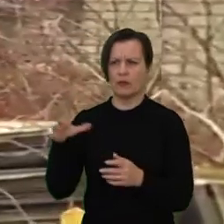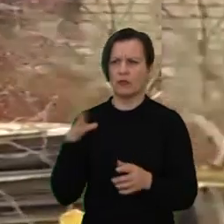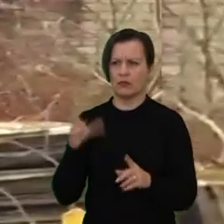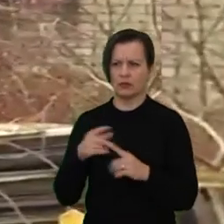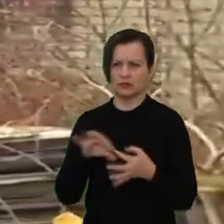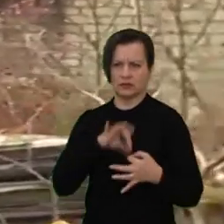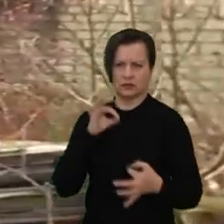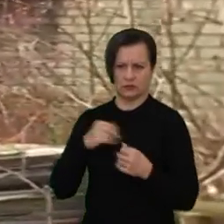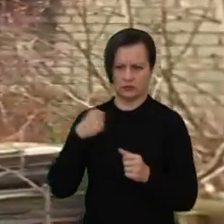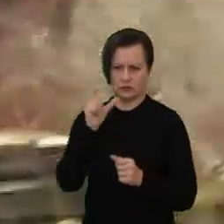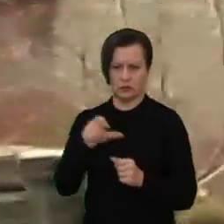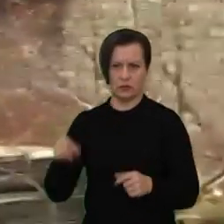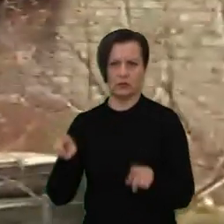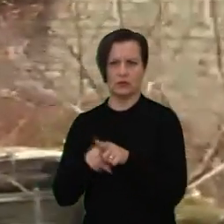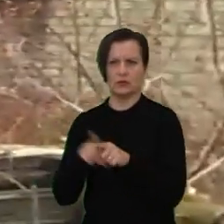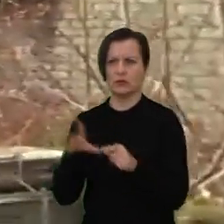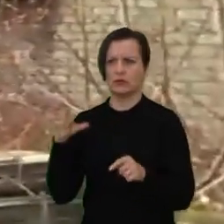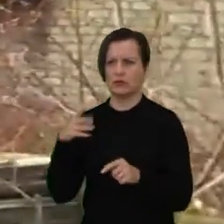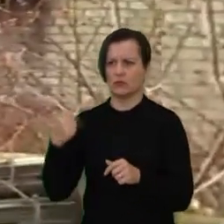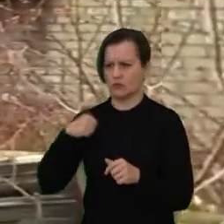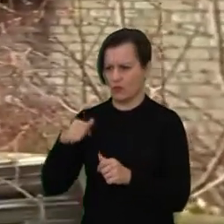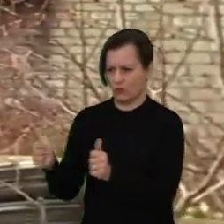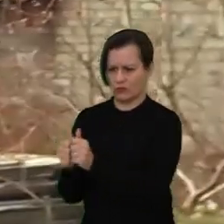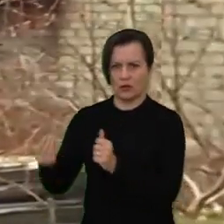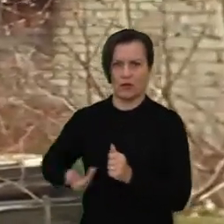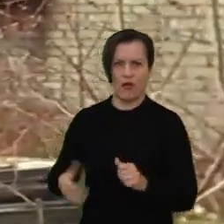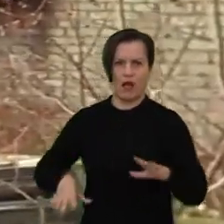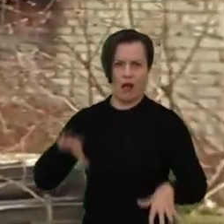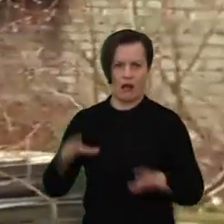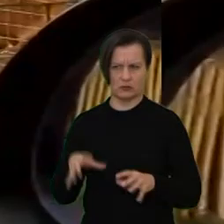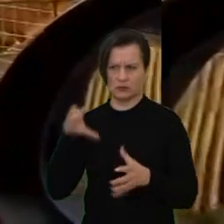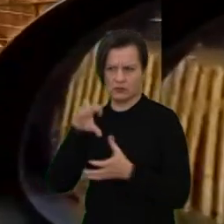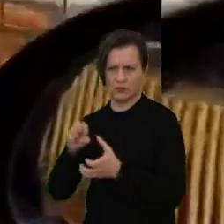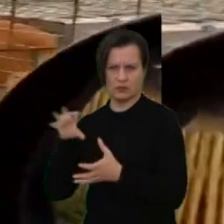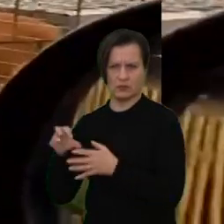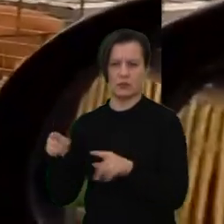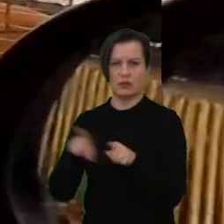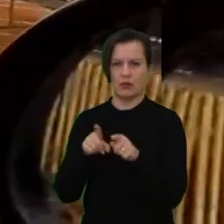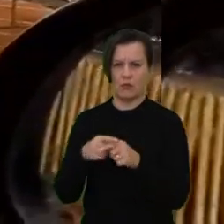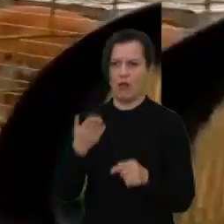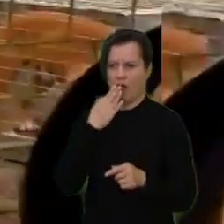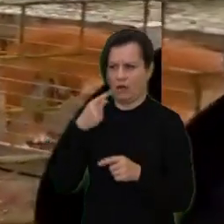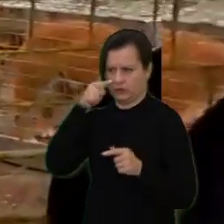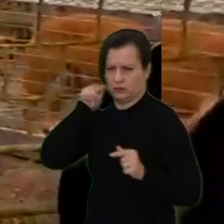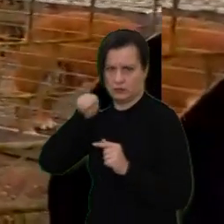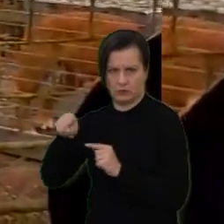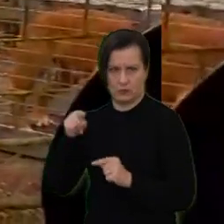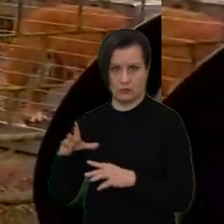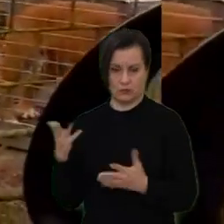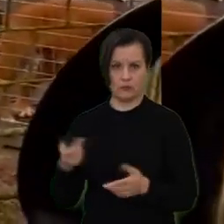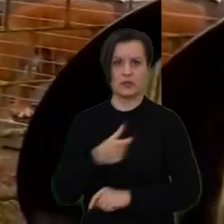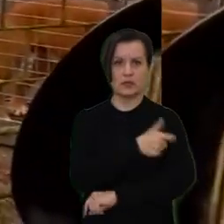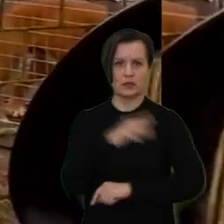kurie neti gasdino praeivius, bet ir sudraskė netoli gyvenančių žmonių antys ir net kesinosi į javis. Miesto seniūnas